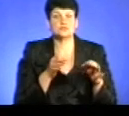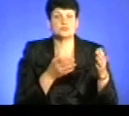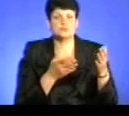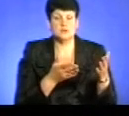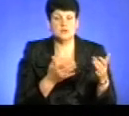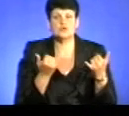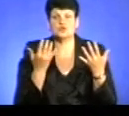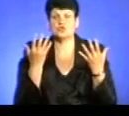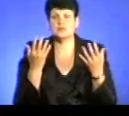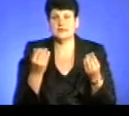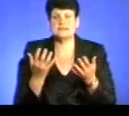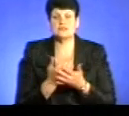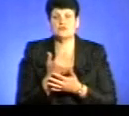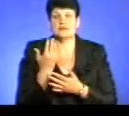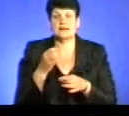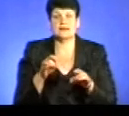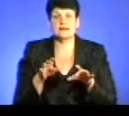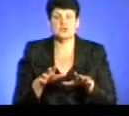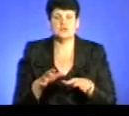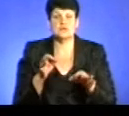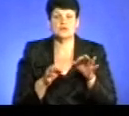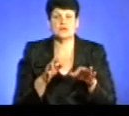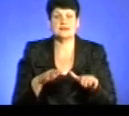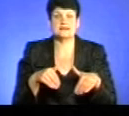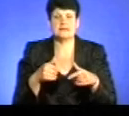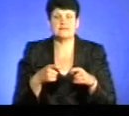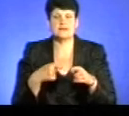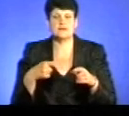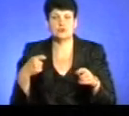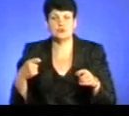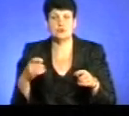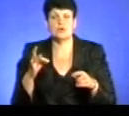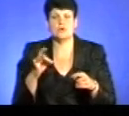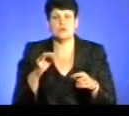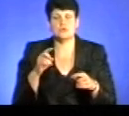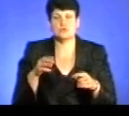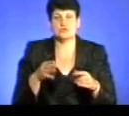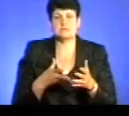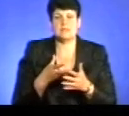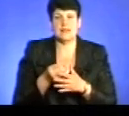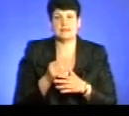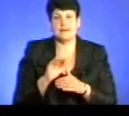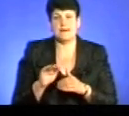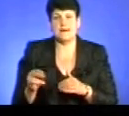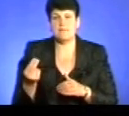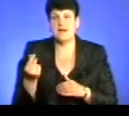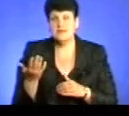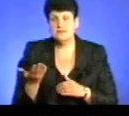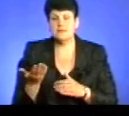На сьогоднішній день я знайшов декілька рішень, де суди надавали відстрочку або розстрочку сплати аліментів. Але